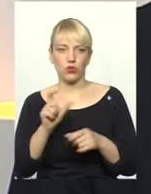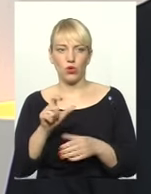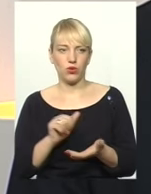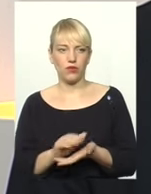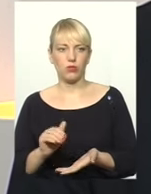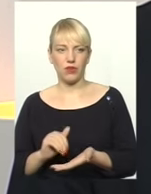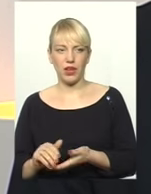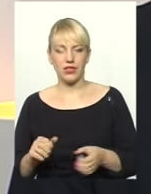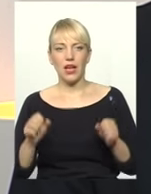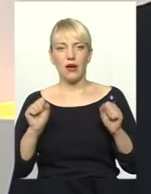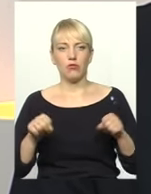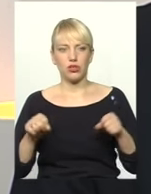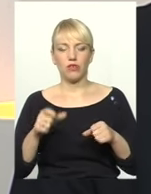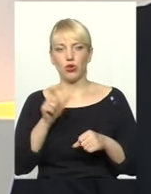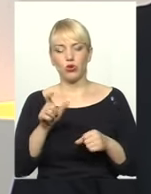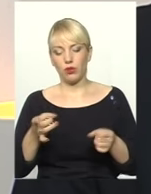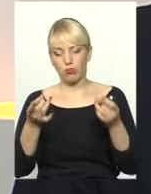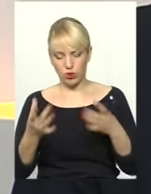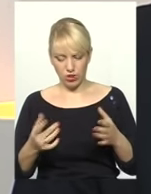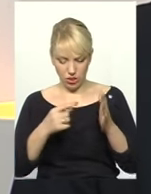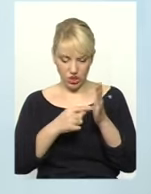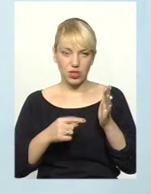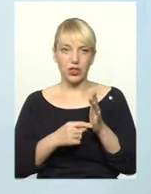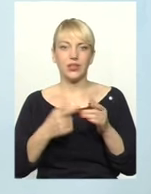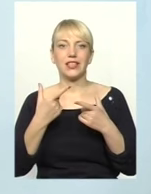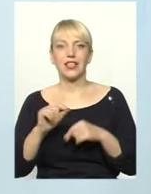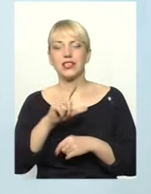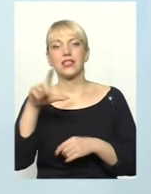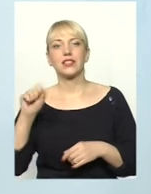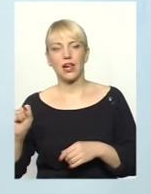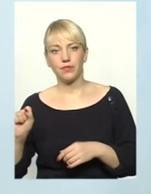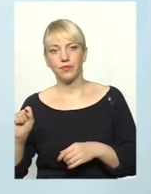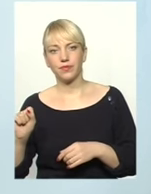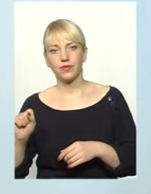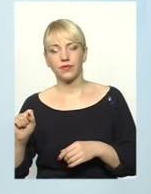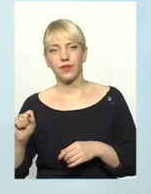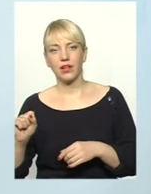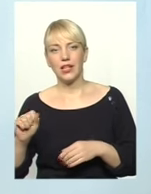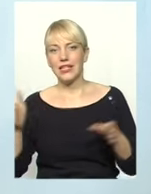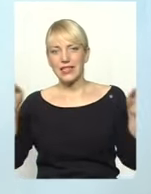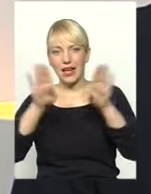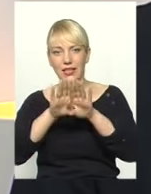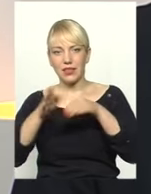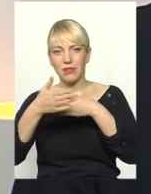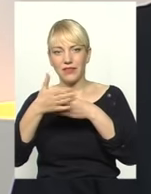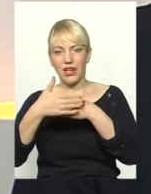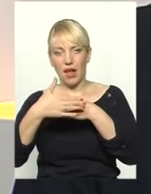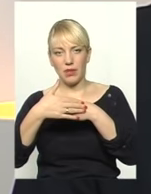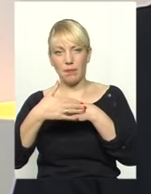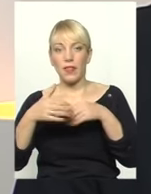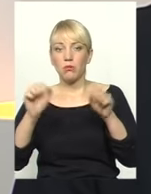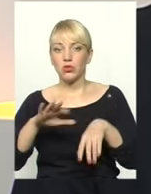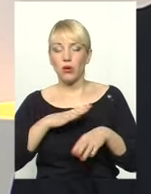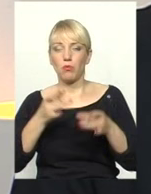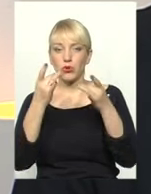Відомо, напевне, їм простіше його ділити десь за закритими дверями. Напевне,